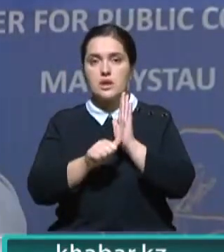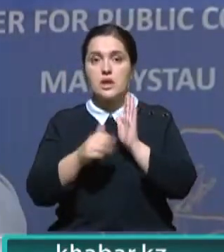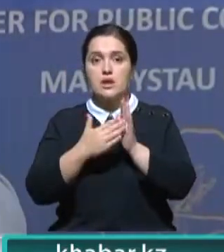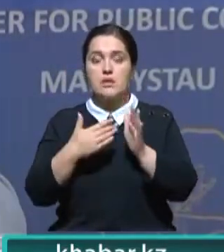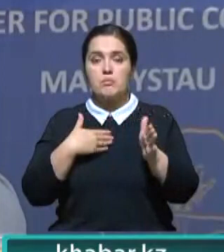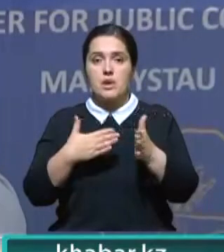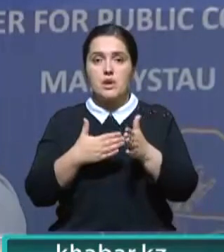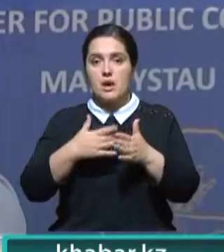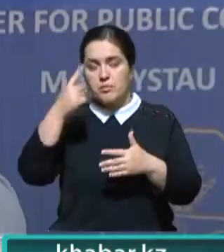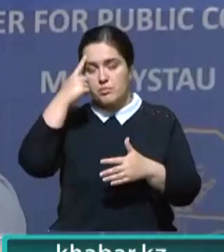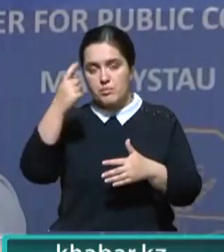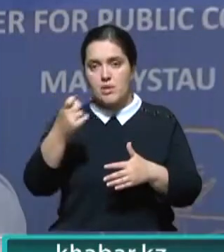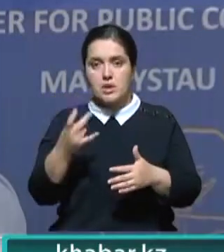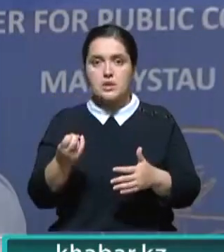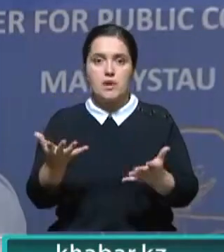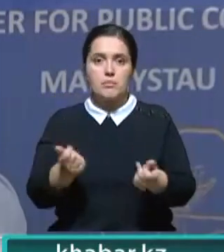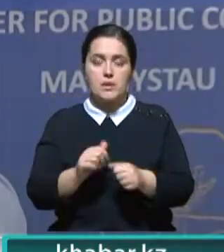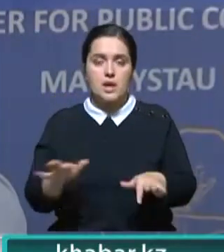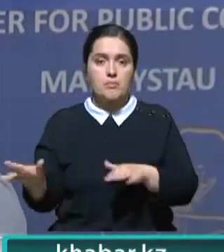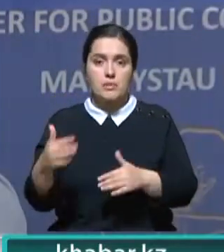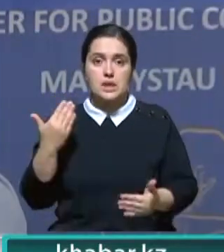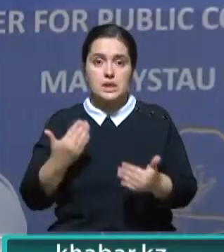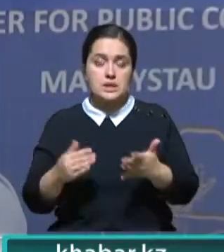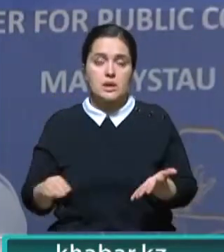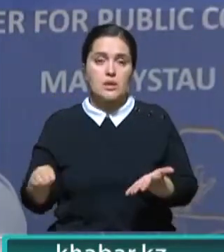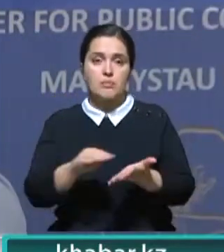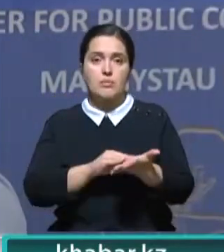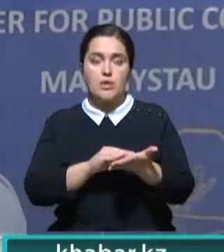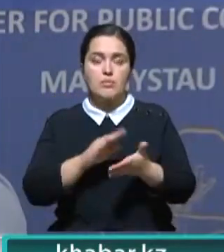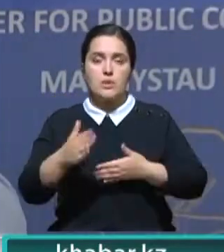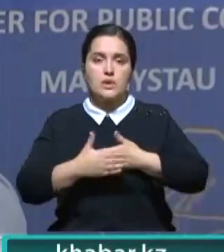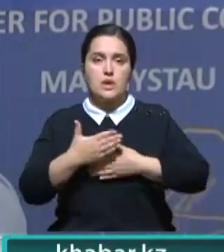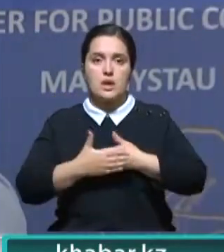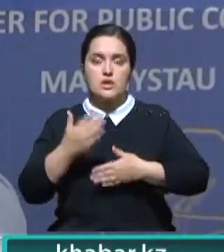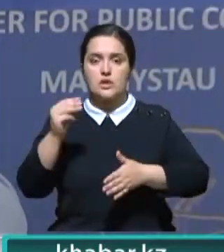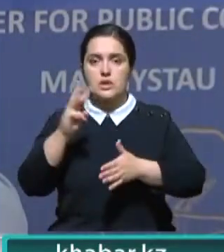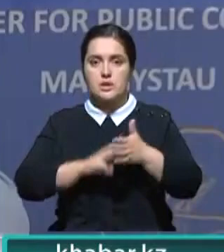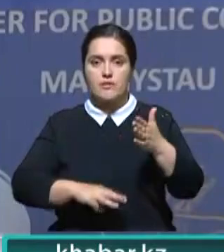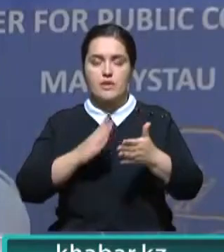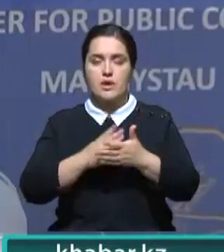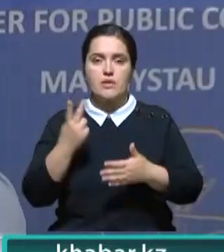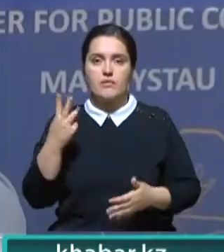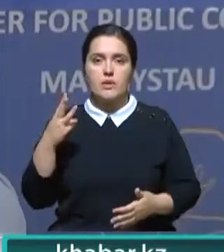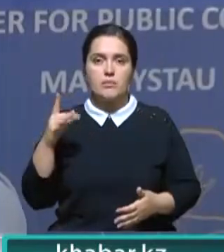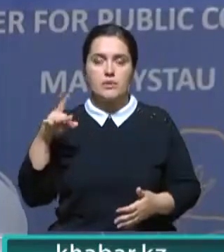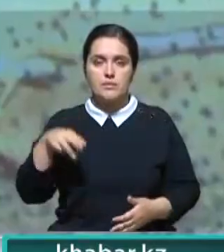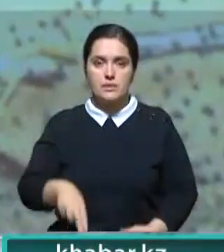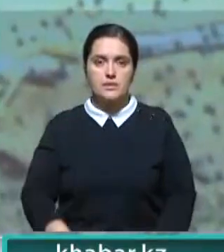ограничились предупреждением о непринятии мер. В случае рецидива предусмотрено наказание в виде штрафа в размере 2 МРП.